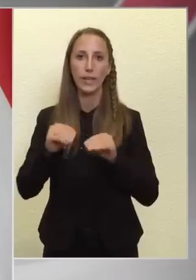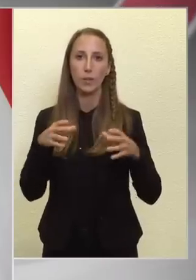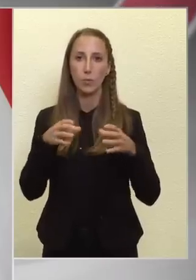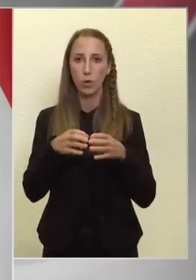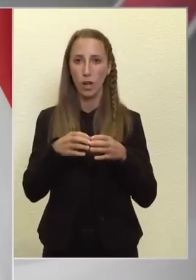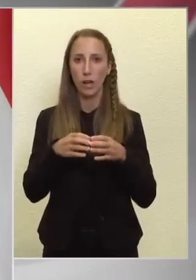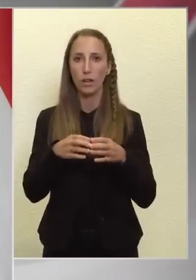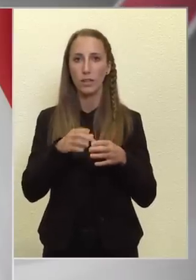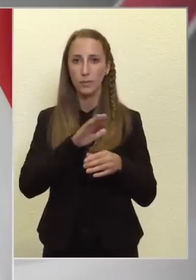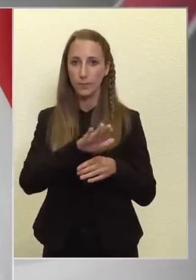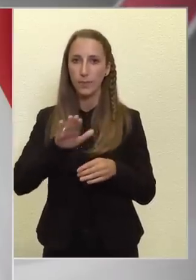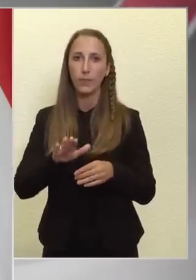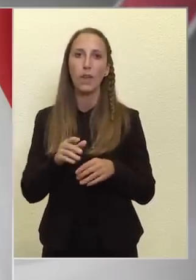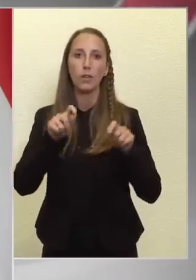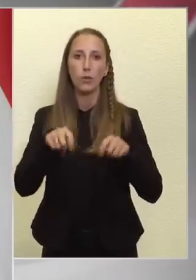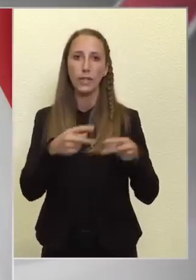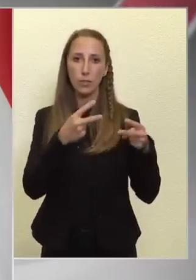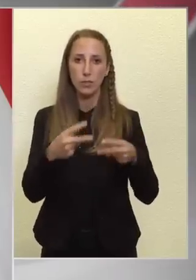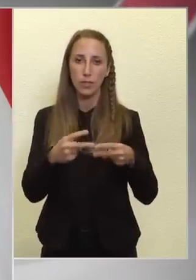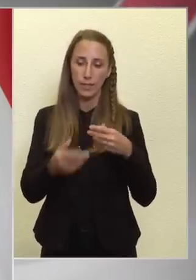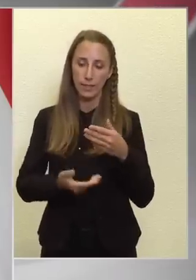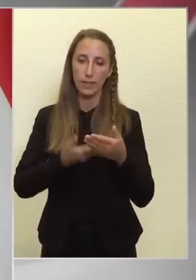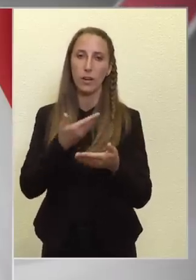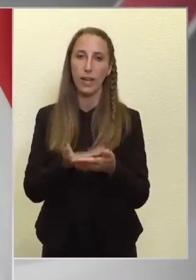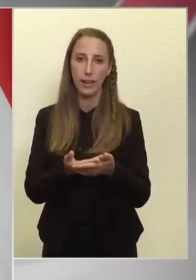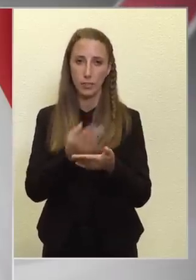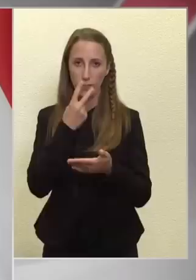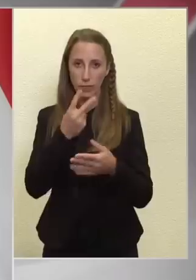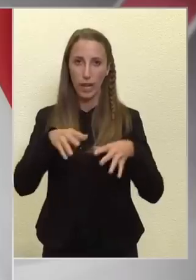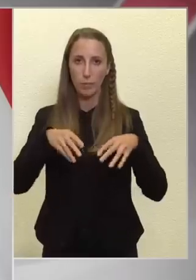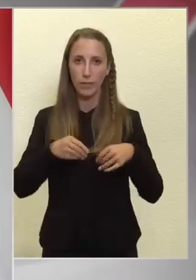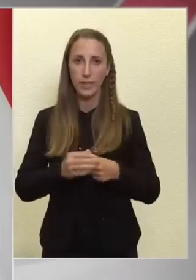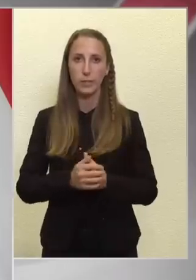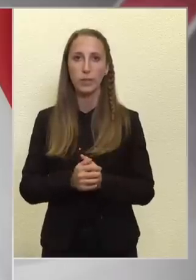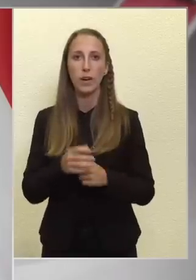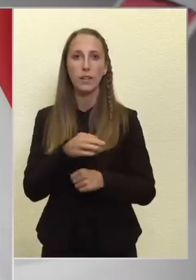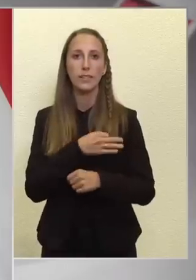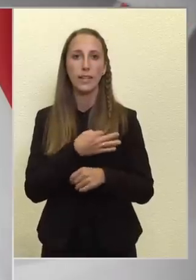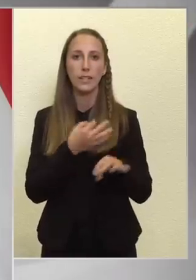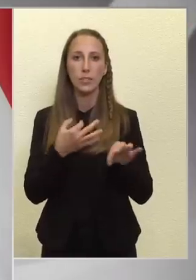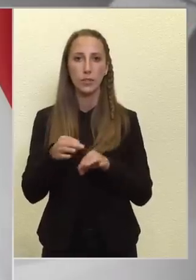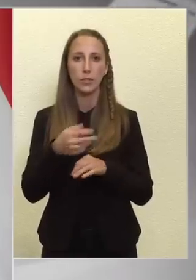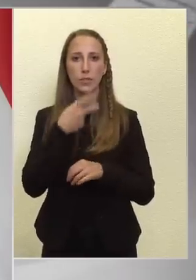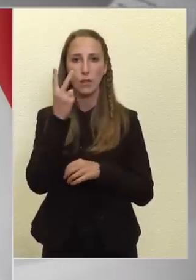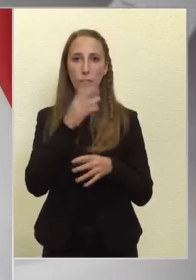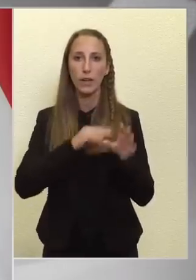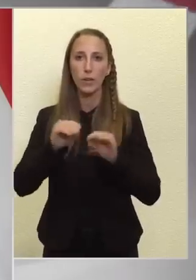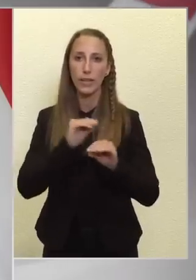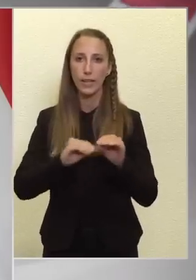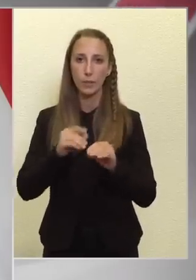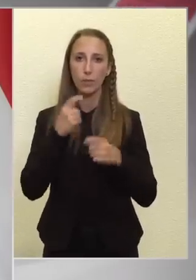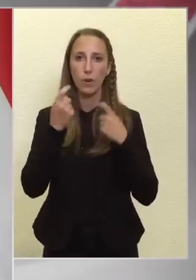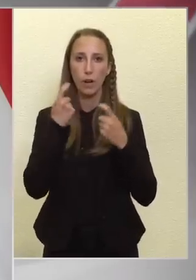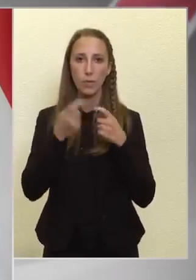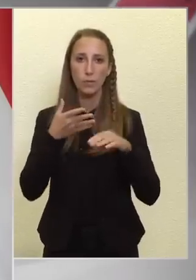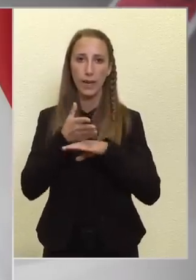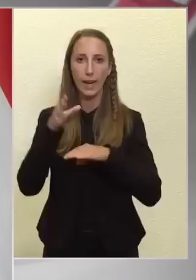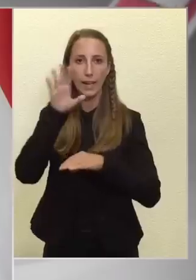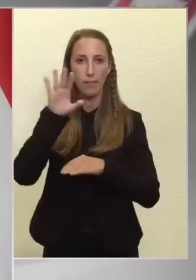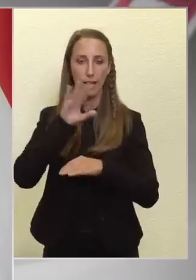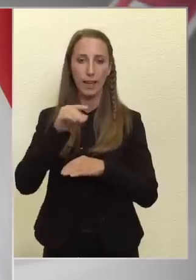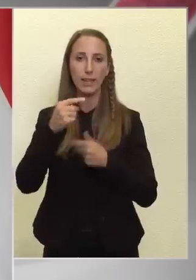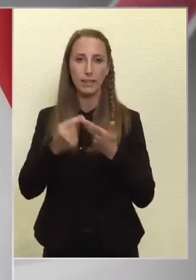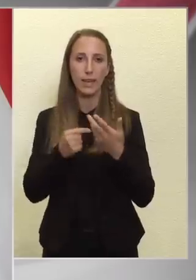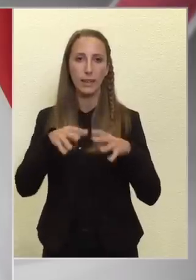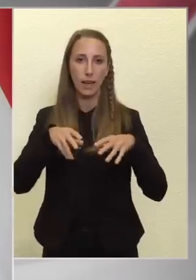kollégiumoknak a döntéshozatalát ajánlásait veszük figyelembe. Az egészségügyi szakmai kollégium fogalmaz meg irányelveket, és ezeket